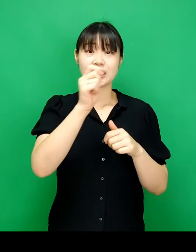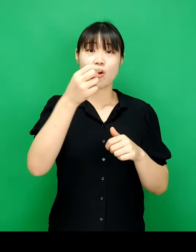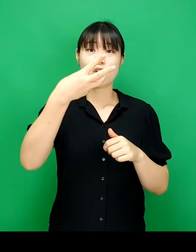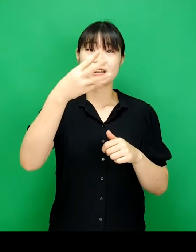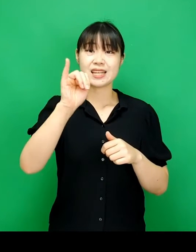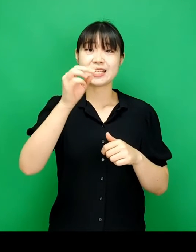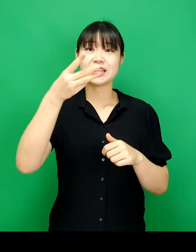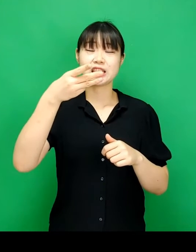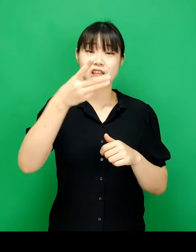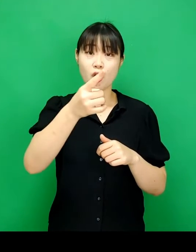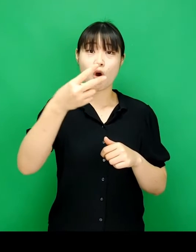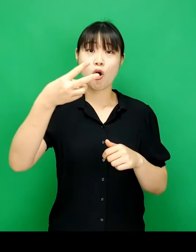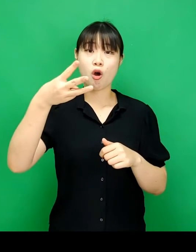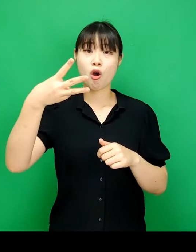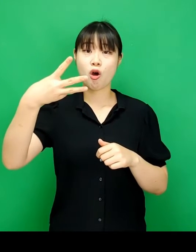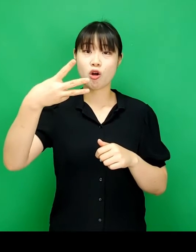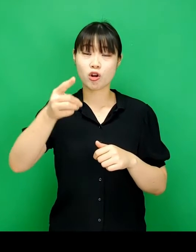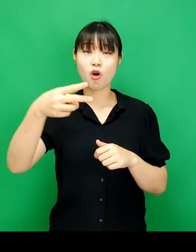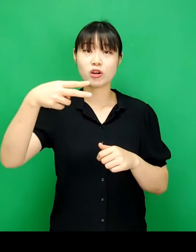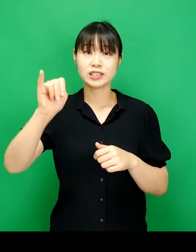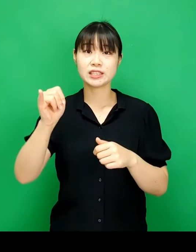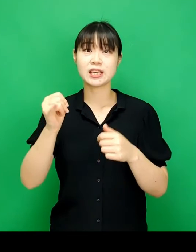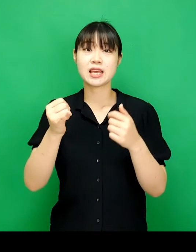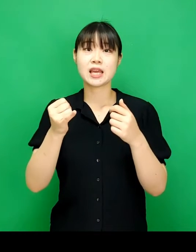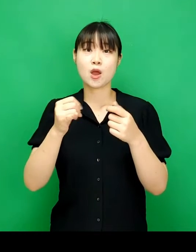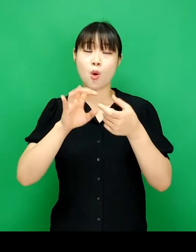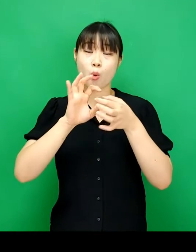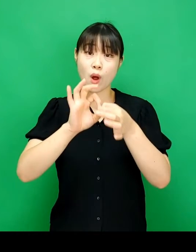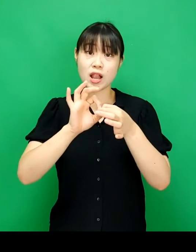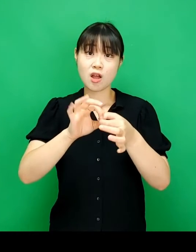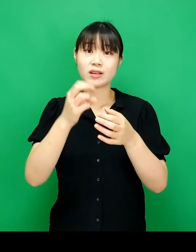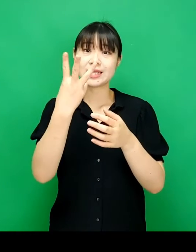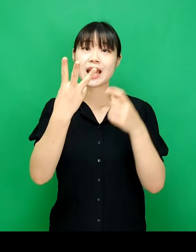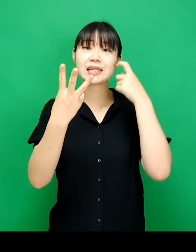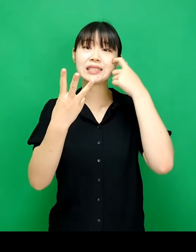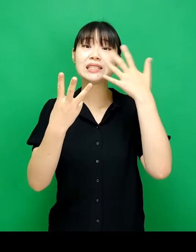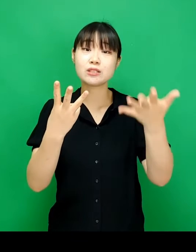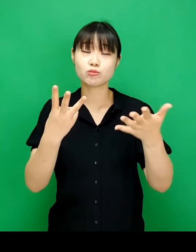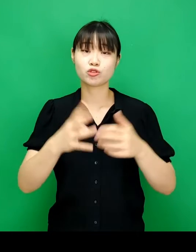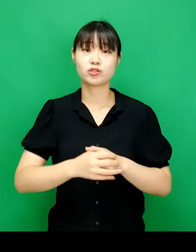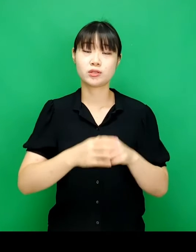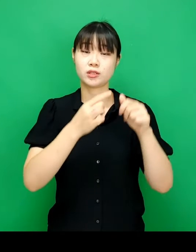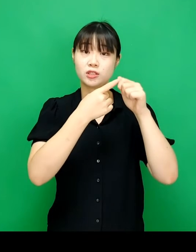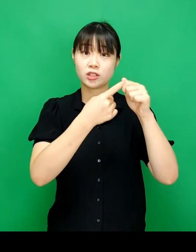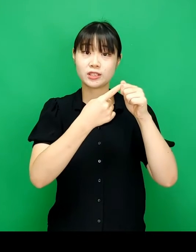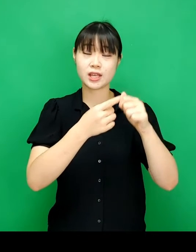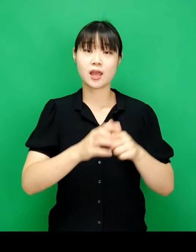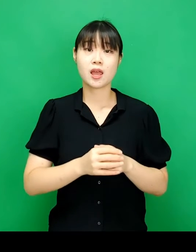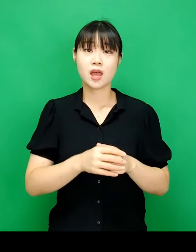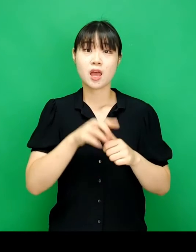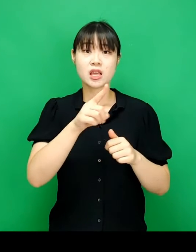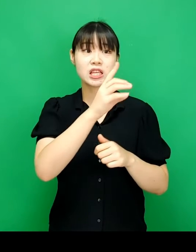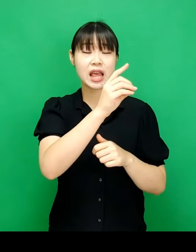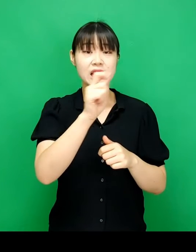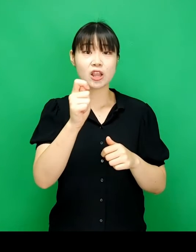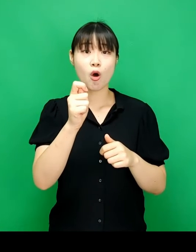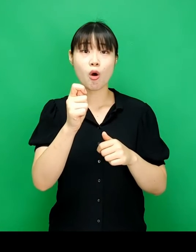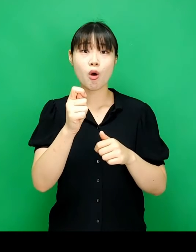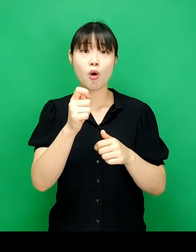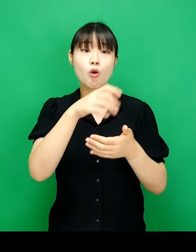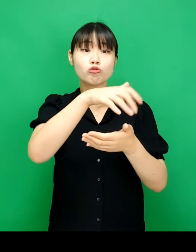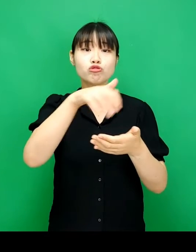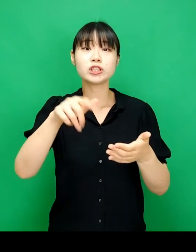데이터 리터러시와 관련해 세 가지 질문을 던져보라고 권합니다 첫째,